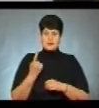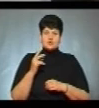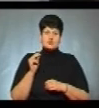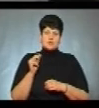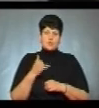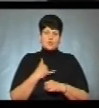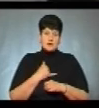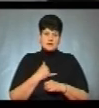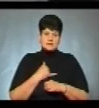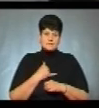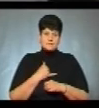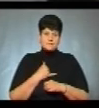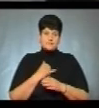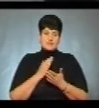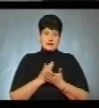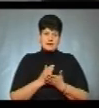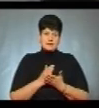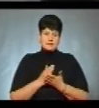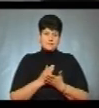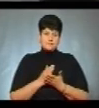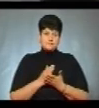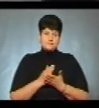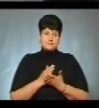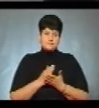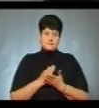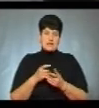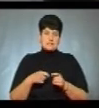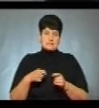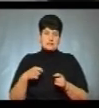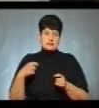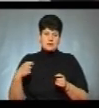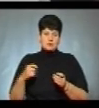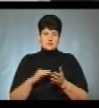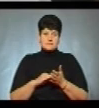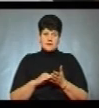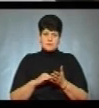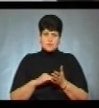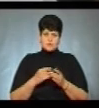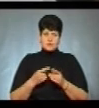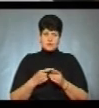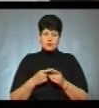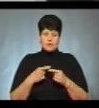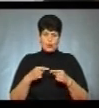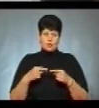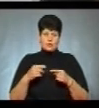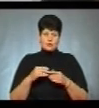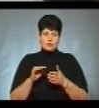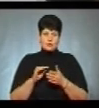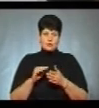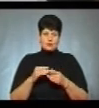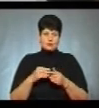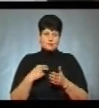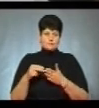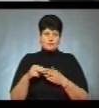нас є деякі затримки з випискою цього, з отоваренням рецепта. Чому?